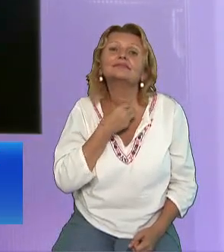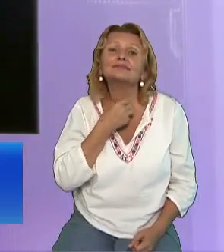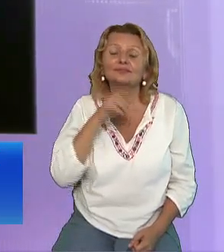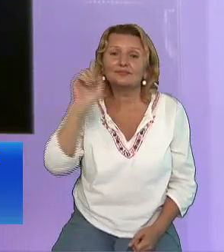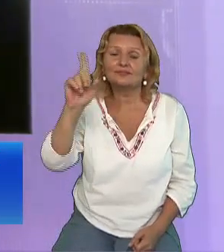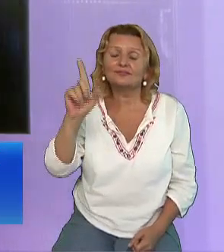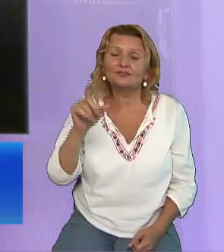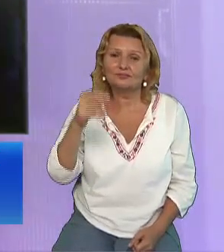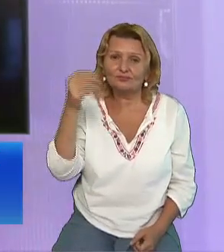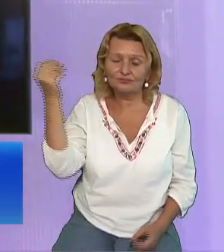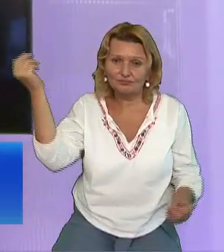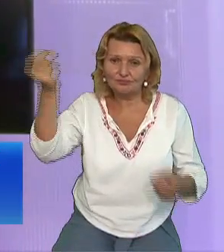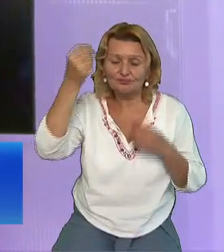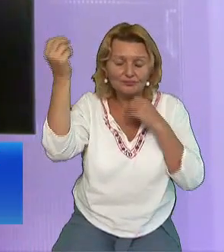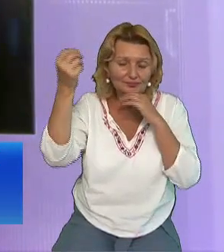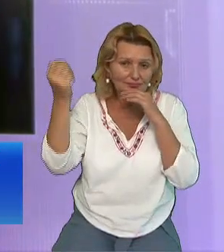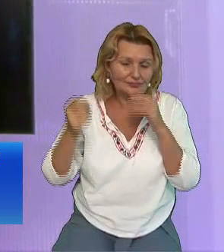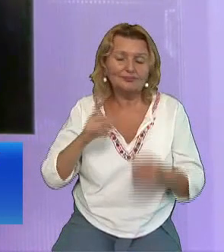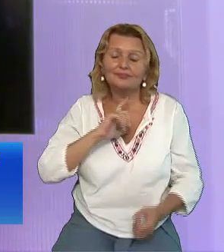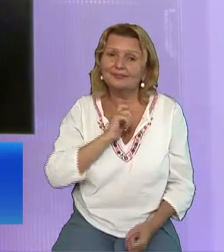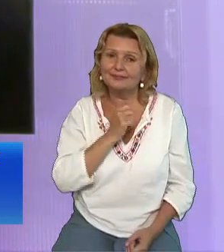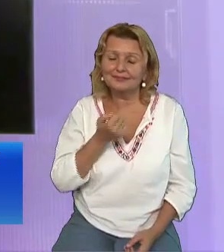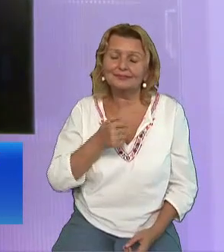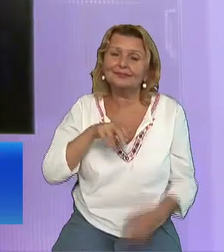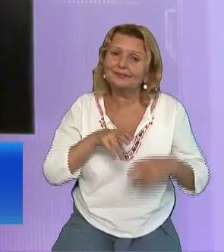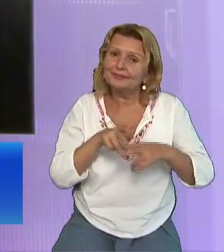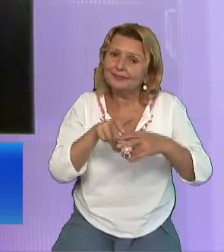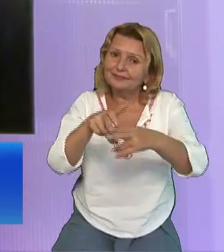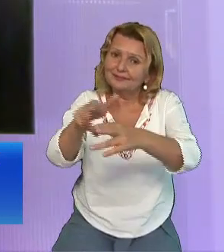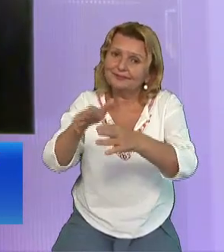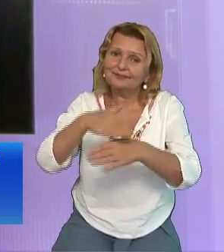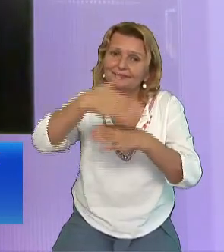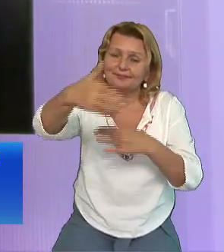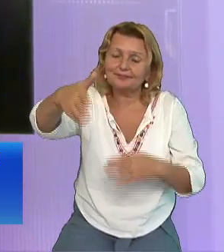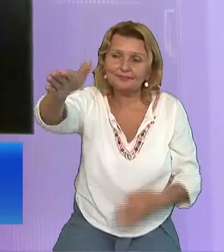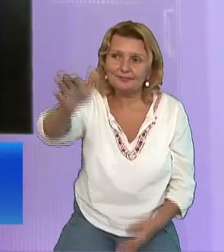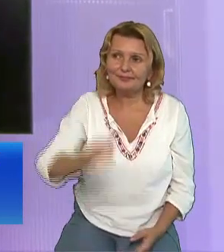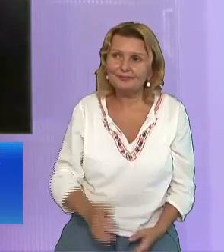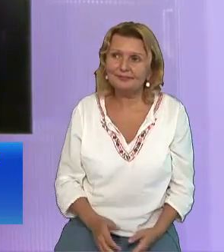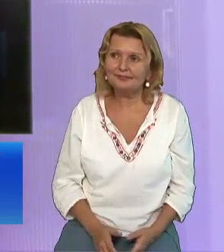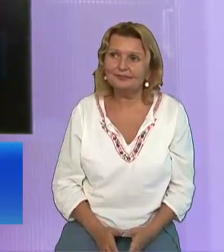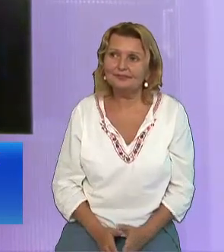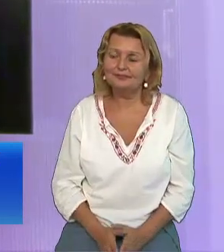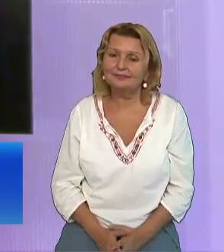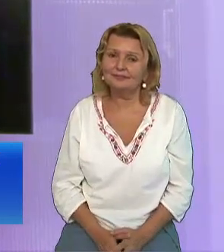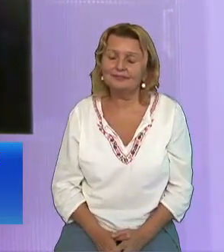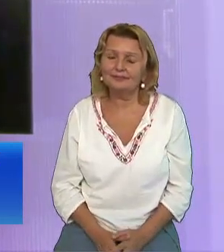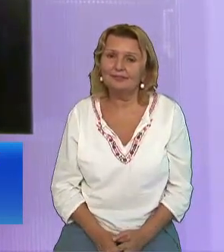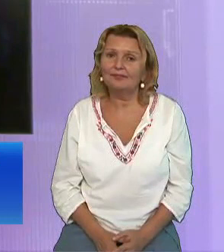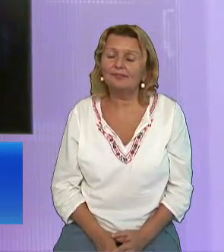făcut-o întotdeauna În decursul existenței sale terestre Când a chemat pe nume și a zis Saule, Saule